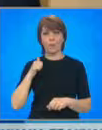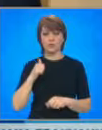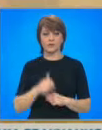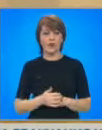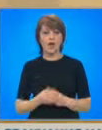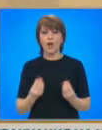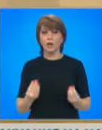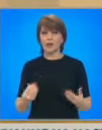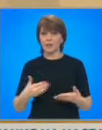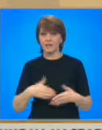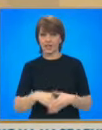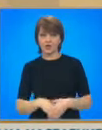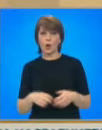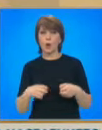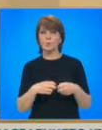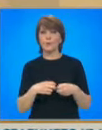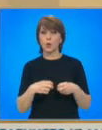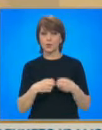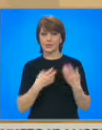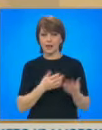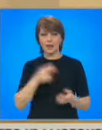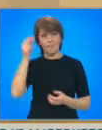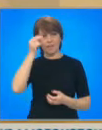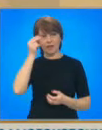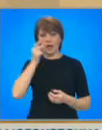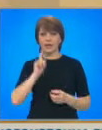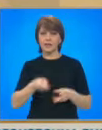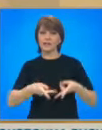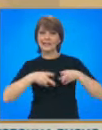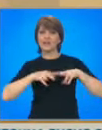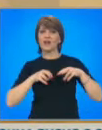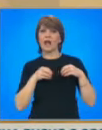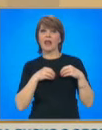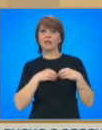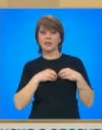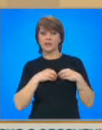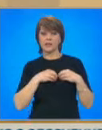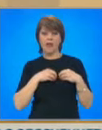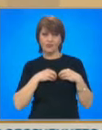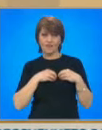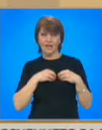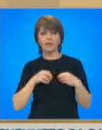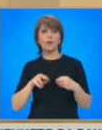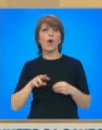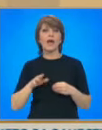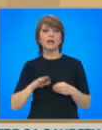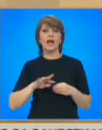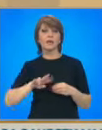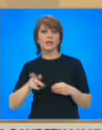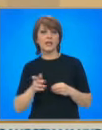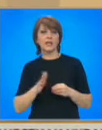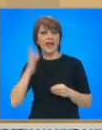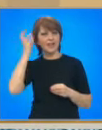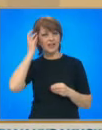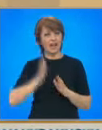Добър вечер от Брюксел. България ще трябва отново да си върне доверието на останалите страни, членки на Европейския съюз, за